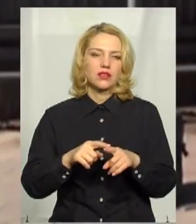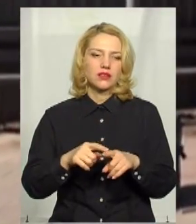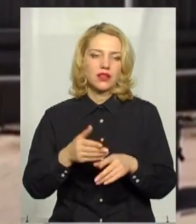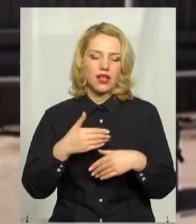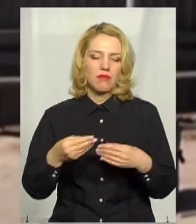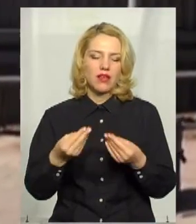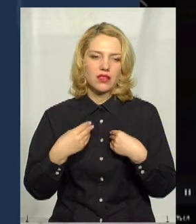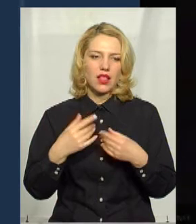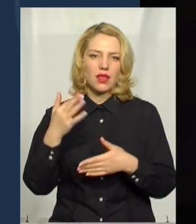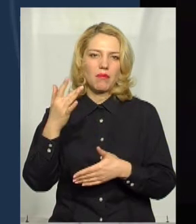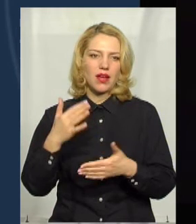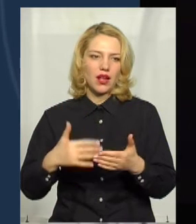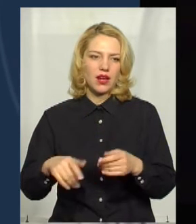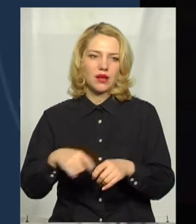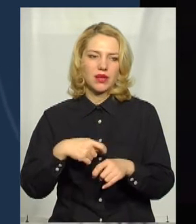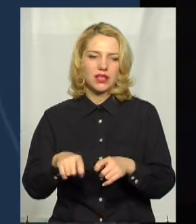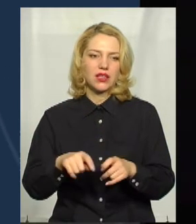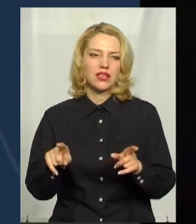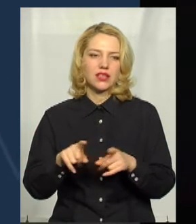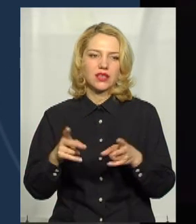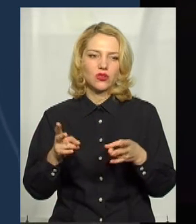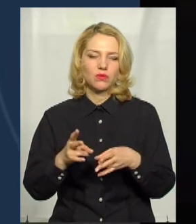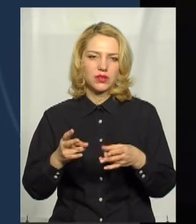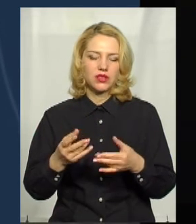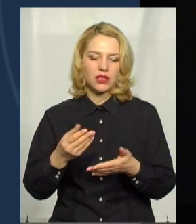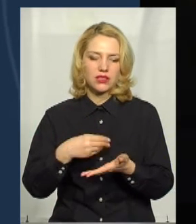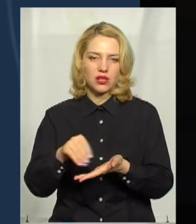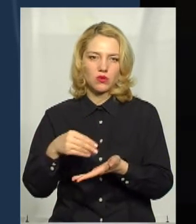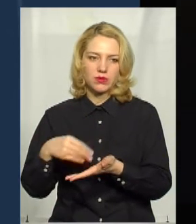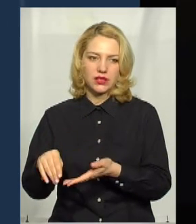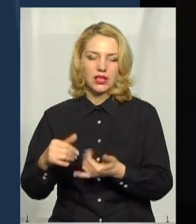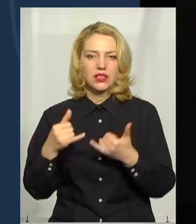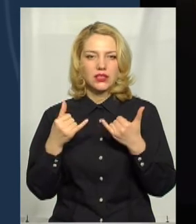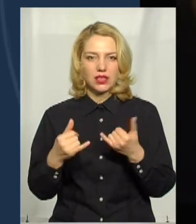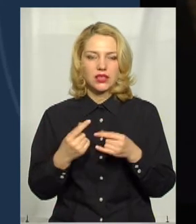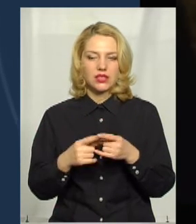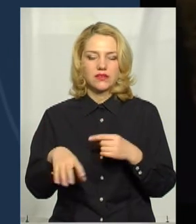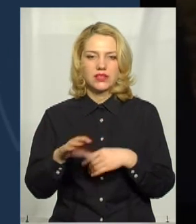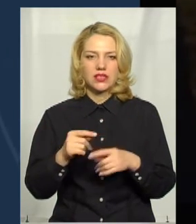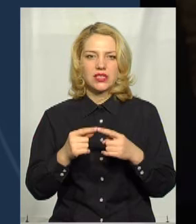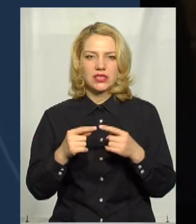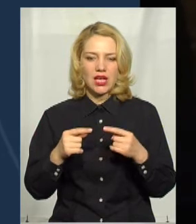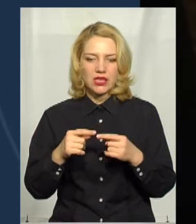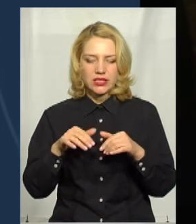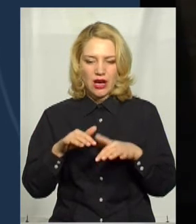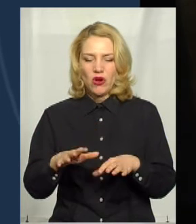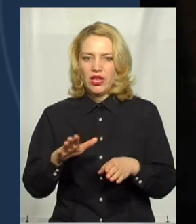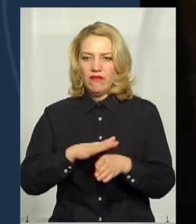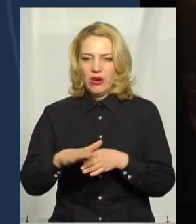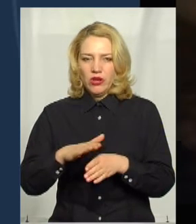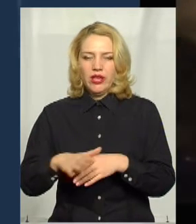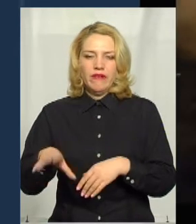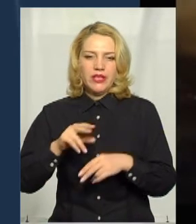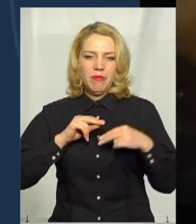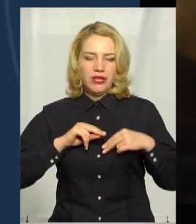нам надали перелік матеріалів, які необхідно нам закупити. Наразі всі ці заходи виконані, всі